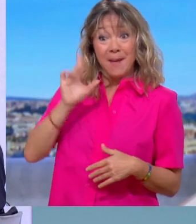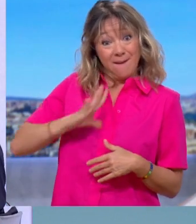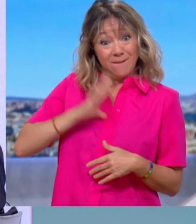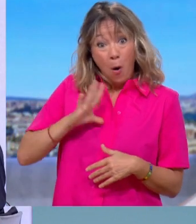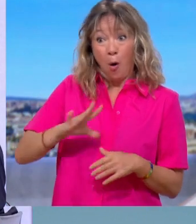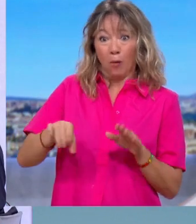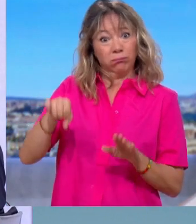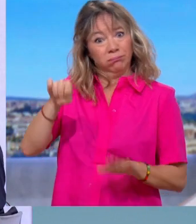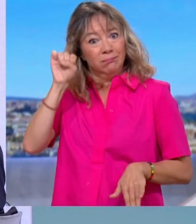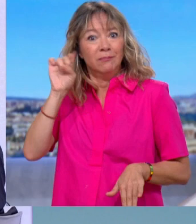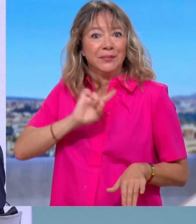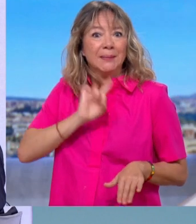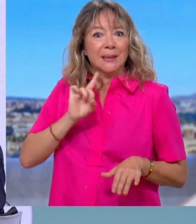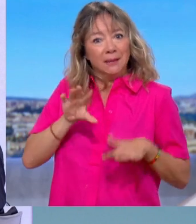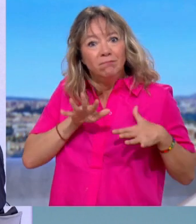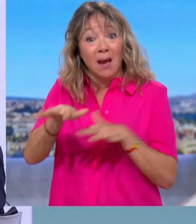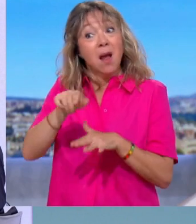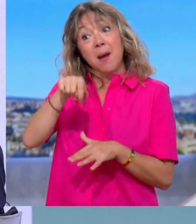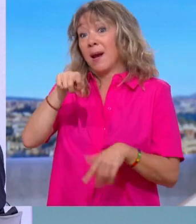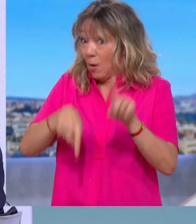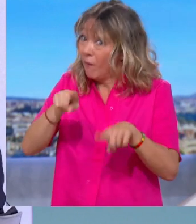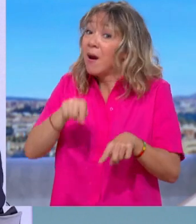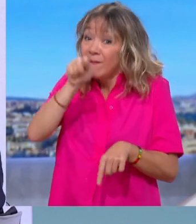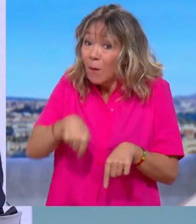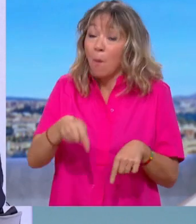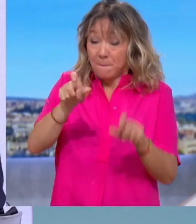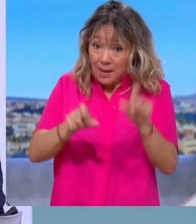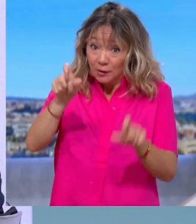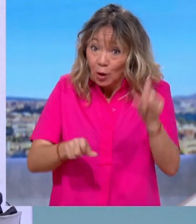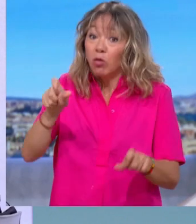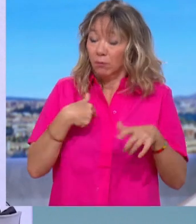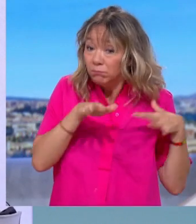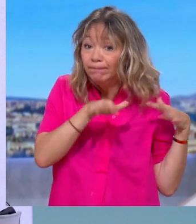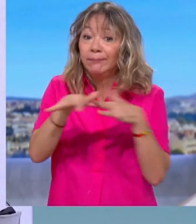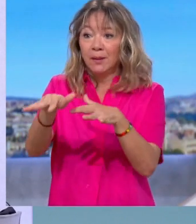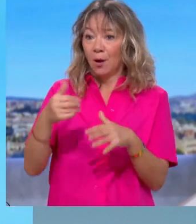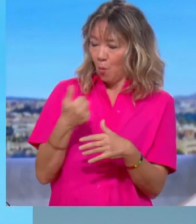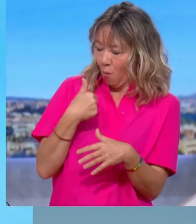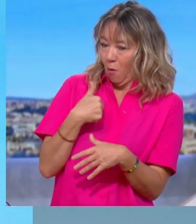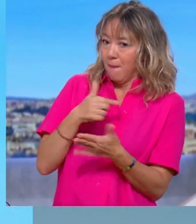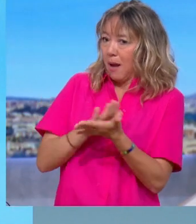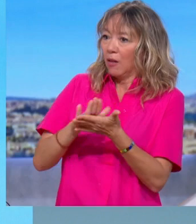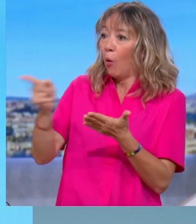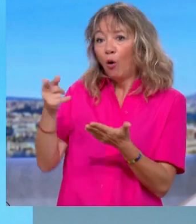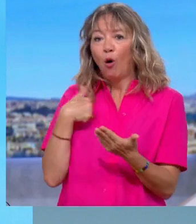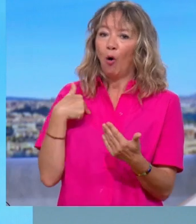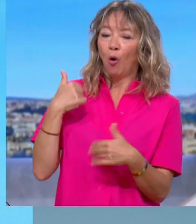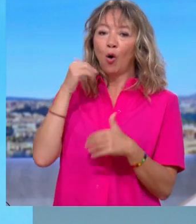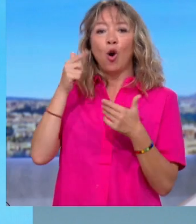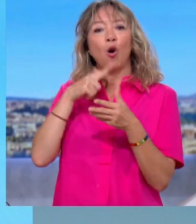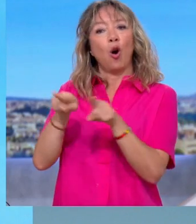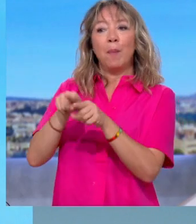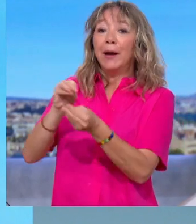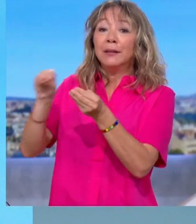lesquels il faut, effectivement, parfois des gens qui lancent l'alerte. Et moi, je m'émeux qu'on s'émeuve, qu s'indigne parce qu'ils viennent